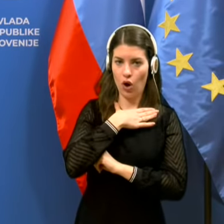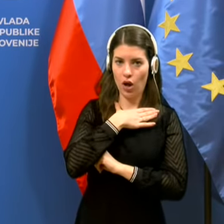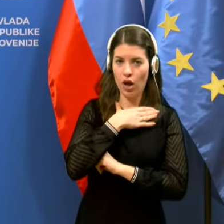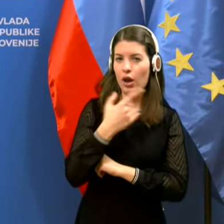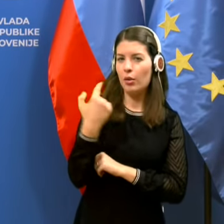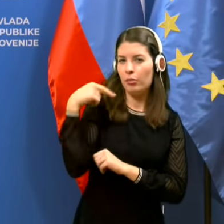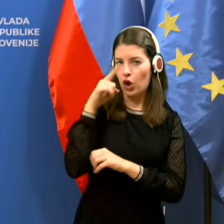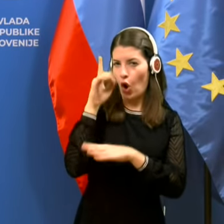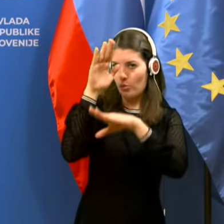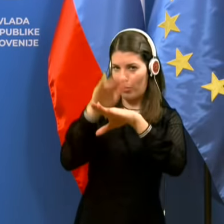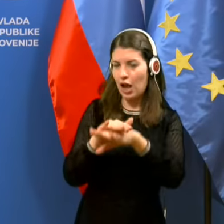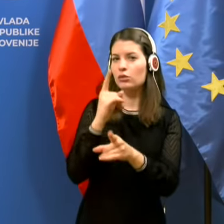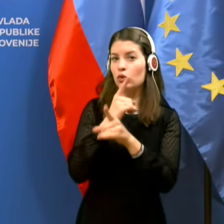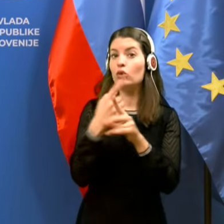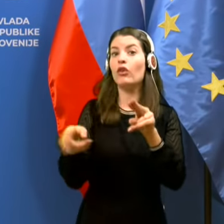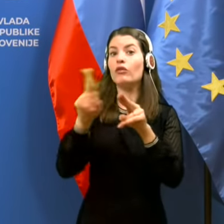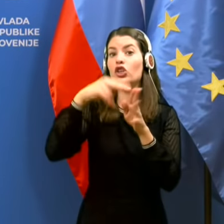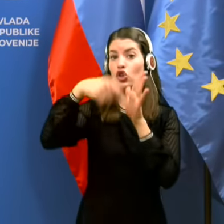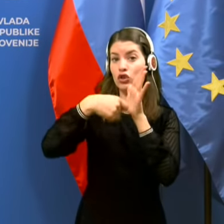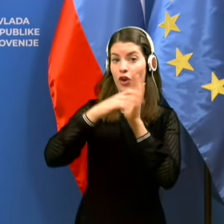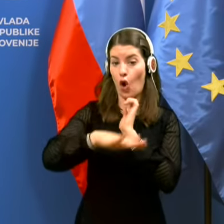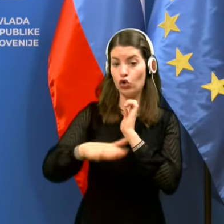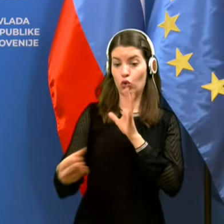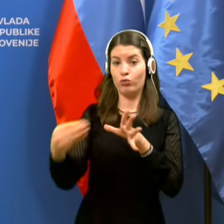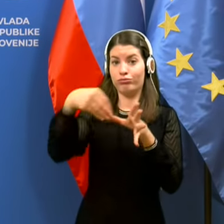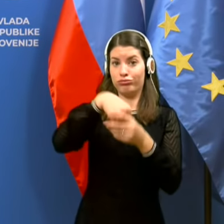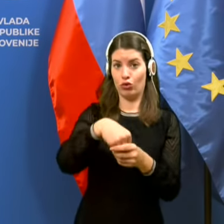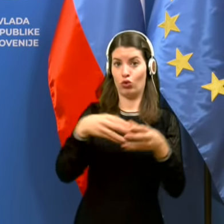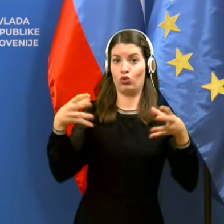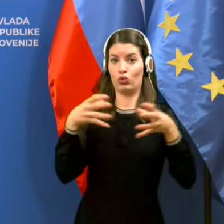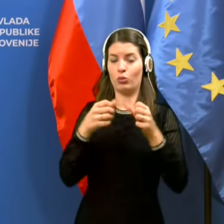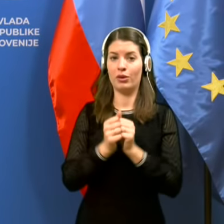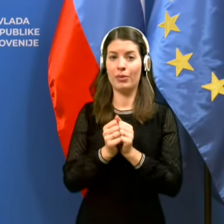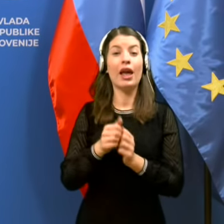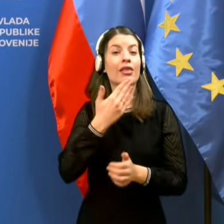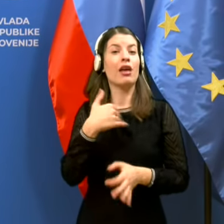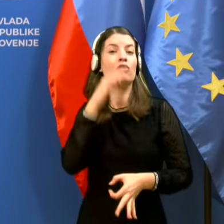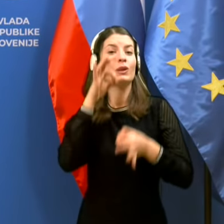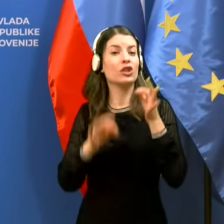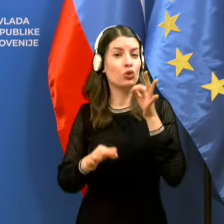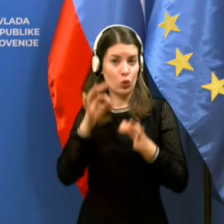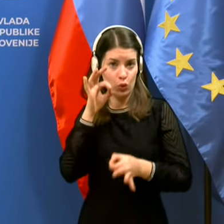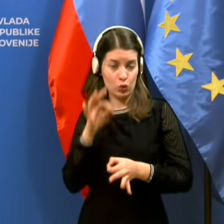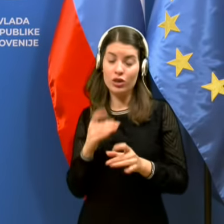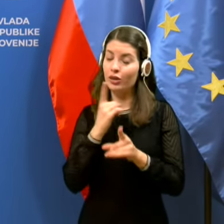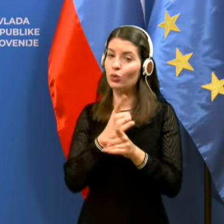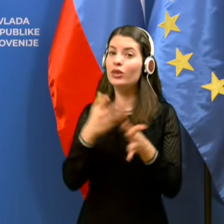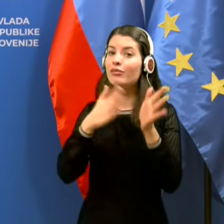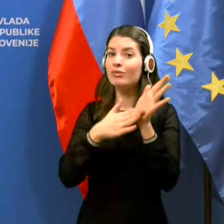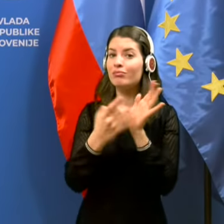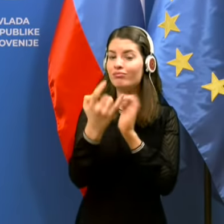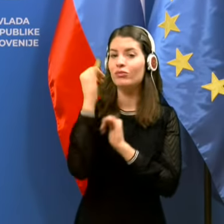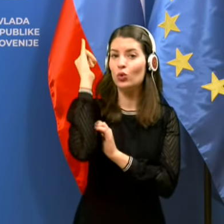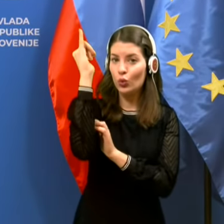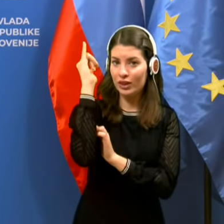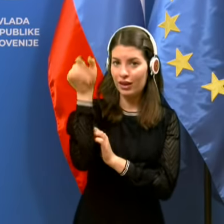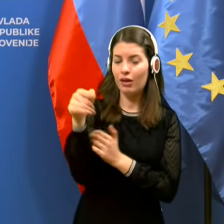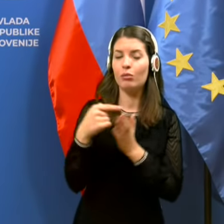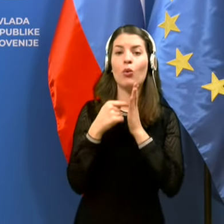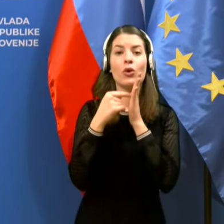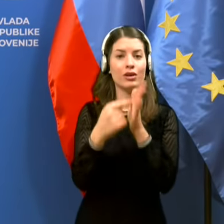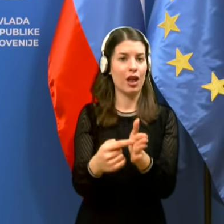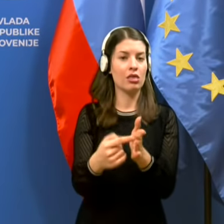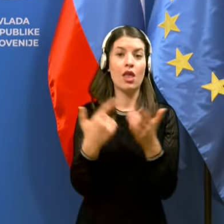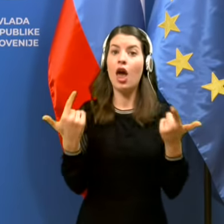zaznavamo tudi večje število trok. izkušnje iz nedavne preteklosti, pa tudi primeri stojine kažajo na to, da se